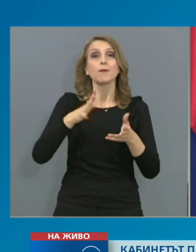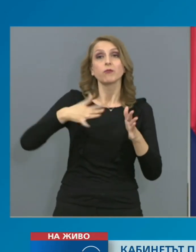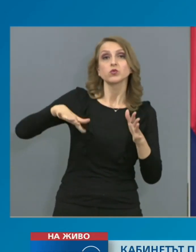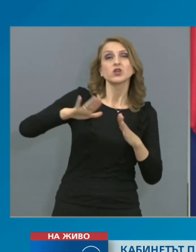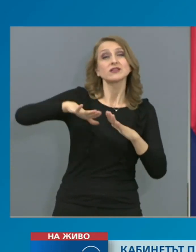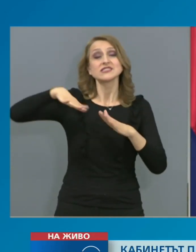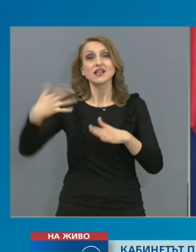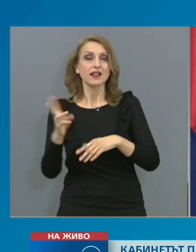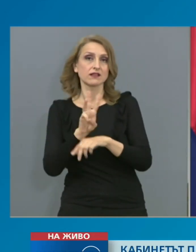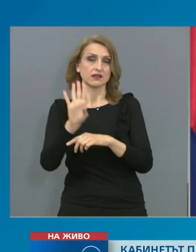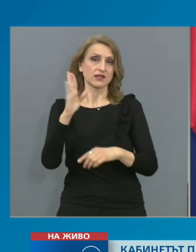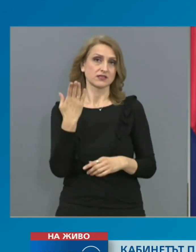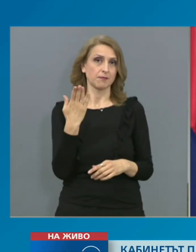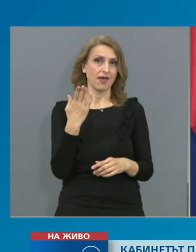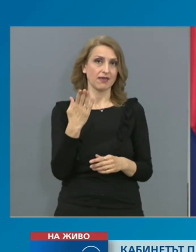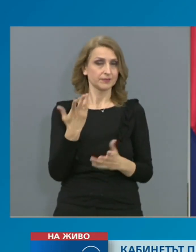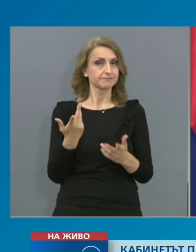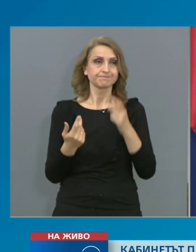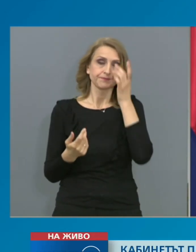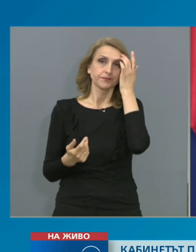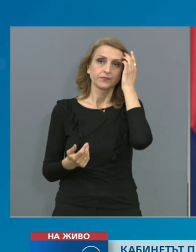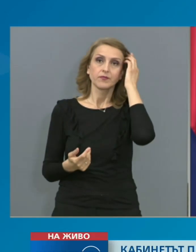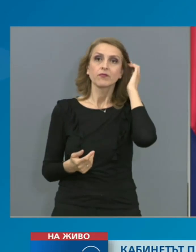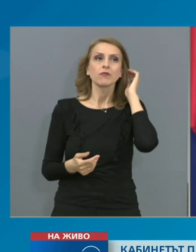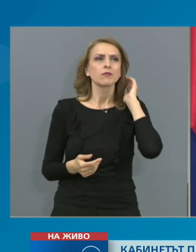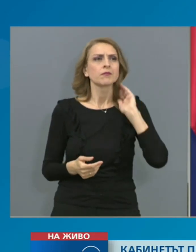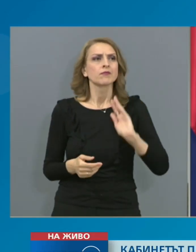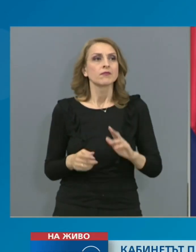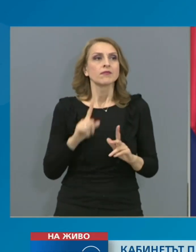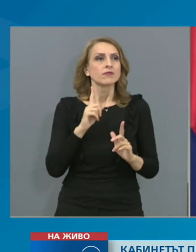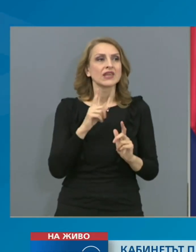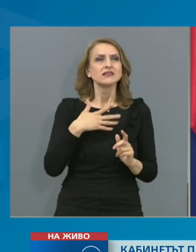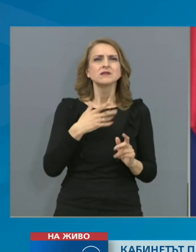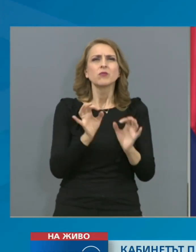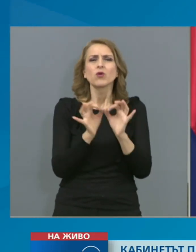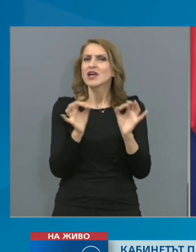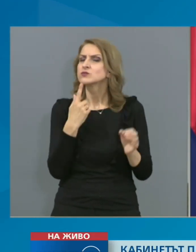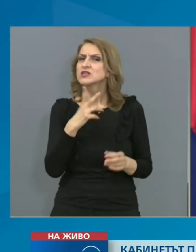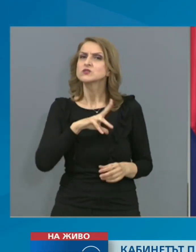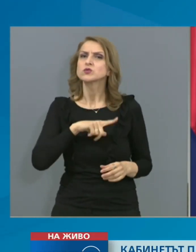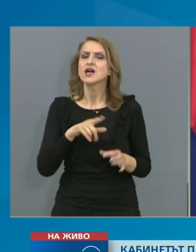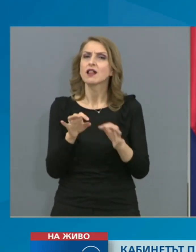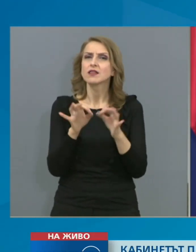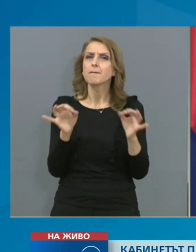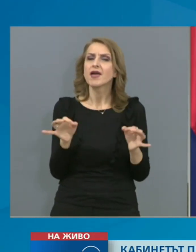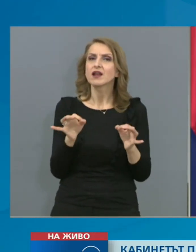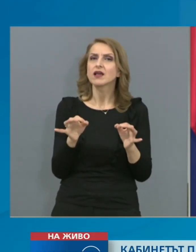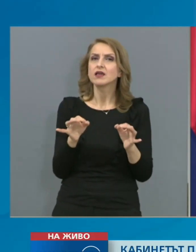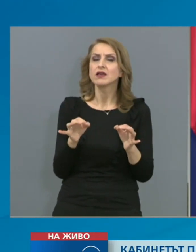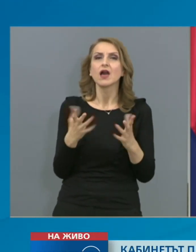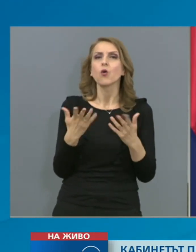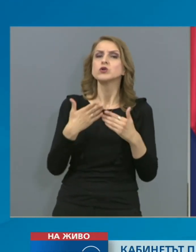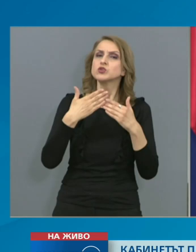Може ли още един въпрос? Малко повече яснота да внеснете относно социалните мерки, които бяха въведени, кои от тях ще продължат до края на годината?